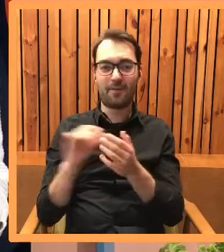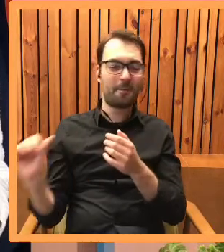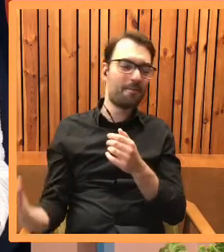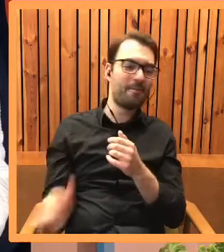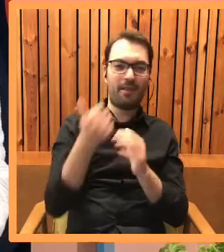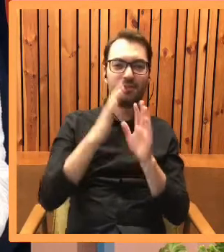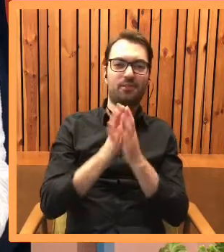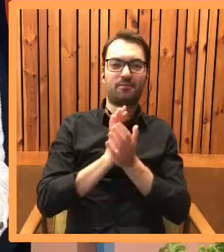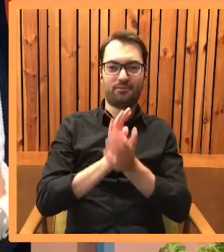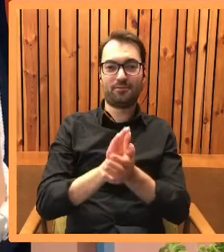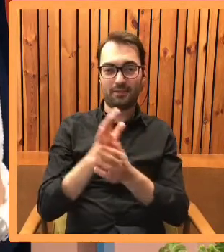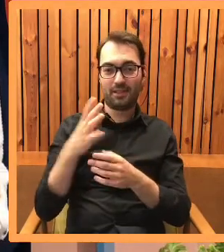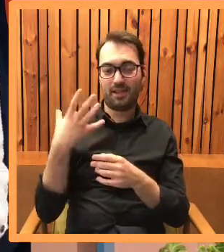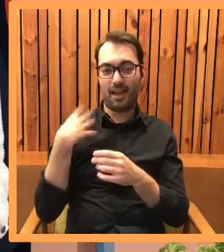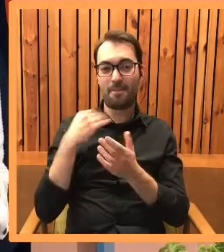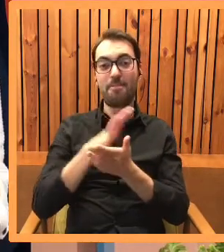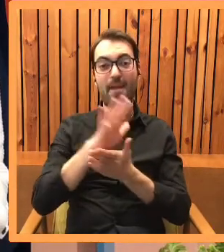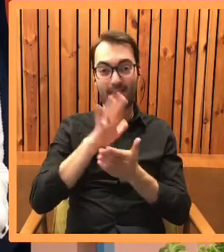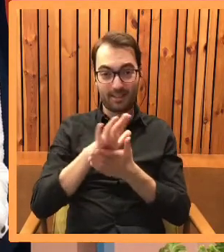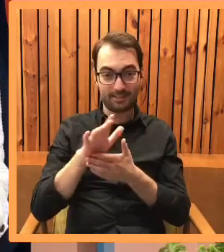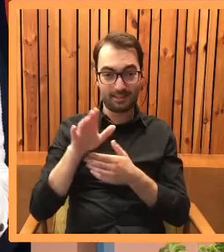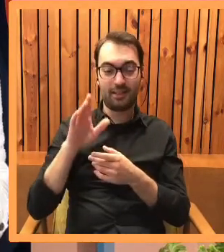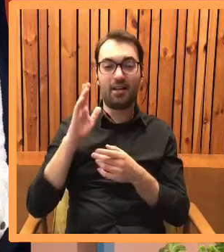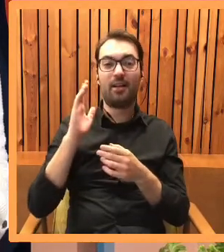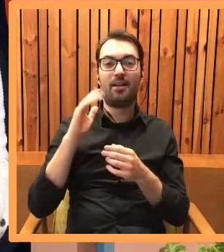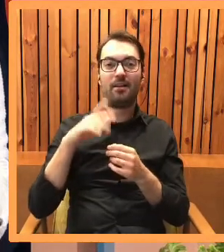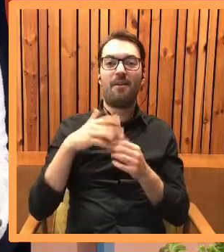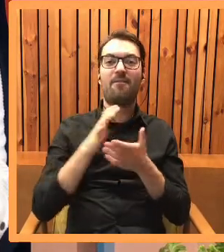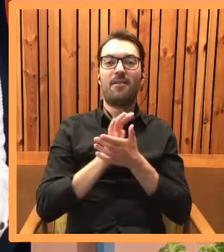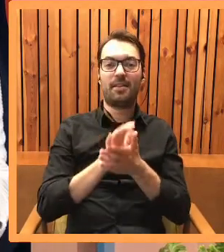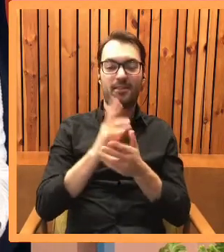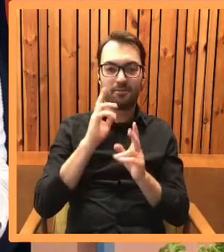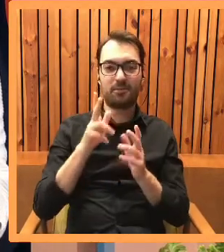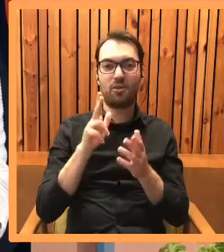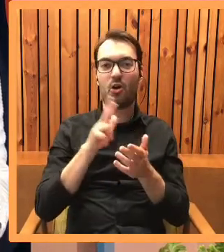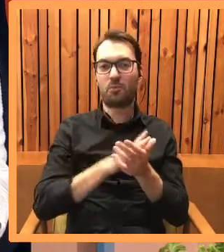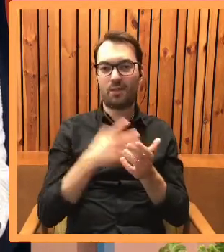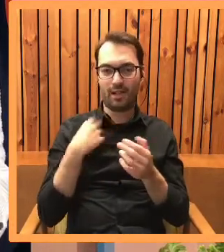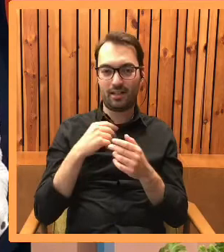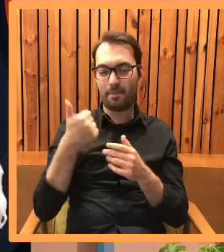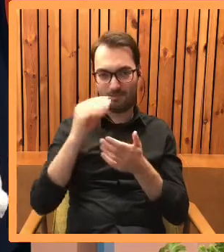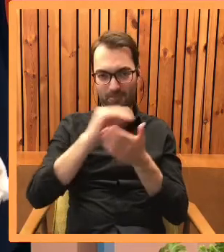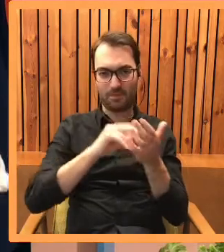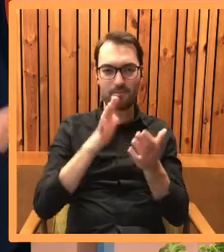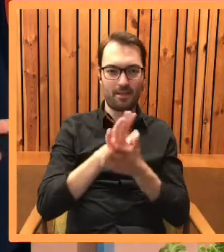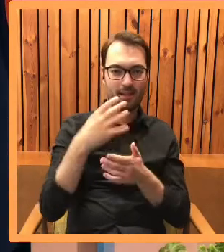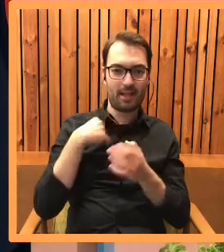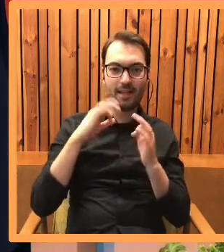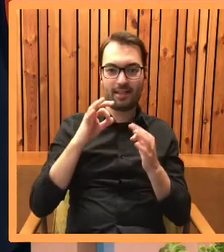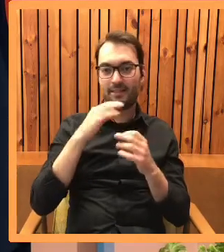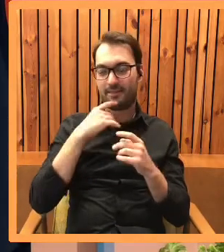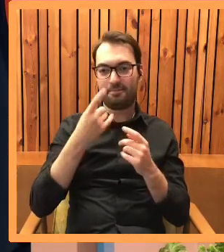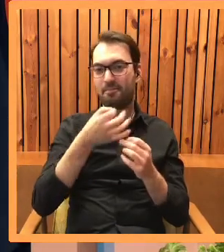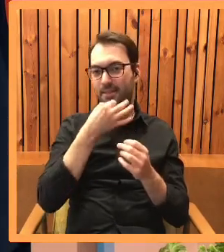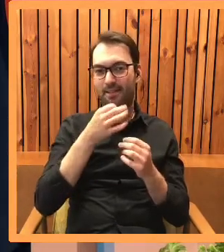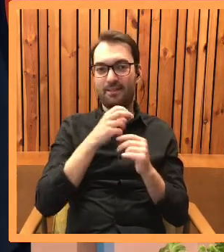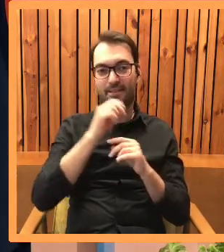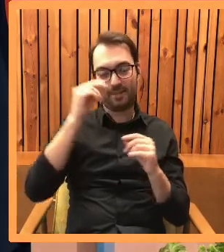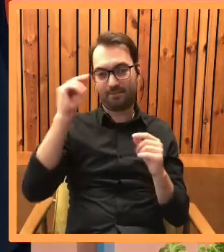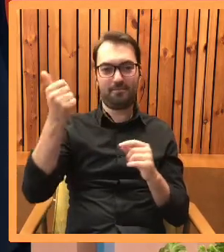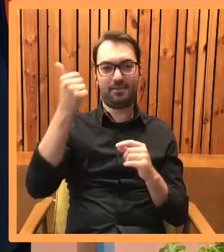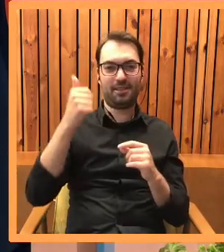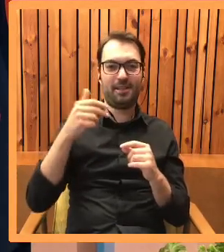książkę napisała w wieku 15 lat, którą wydano 3 lata później, prawda? Dzisiaj tych książek jest mnóstwo, więc zastanawiam się, czy od tak można właśnie na urlopie